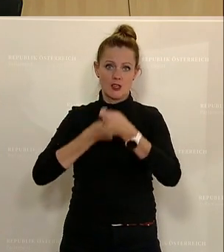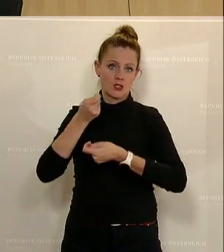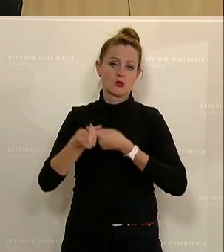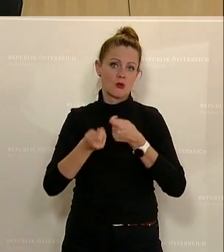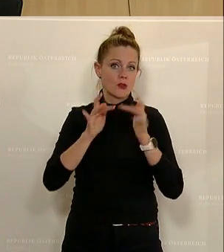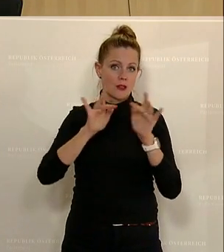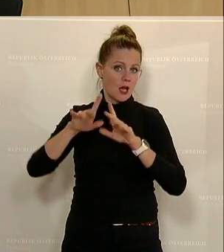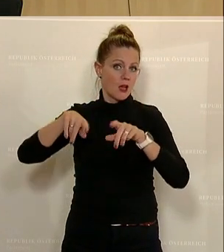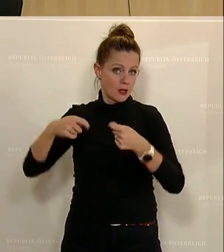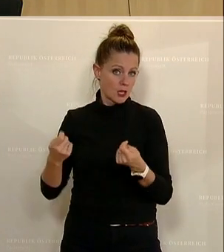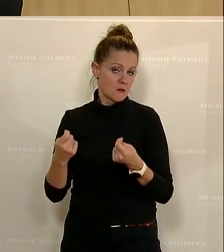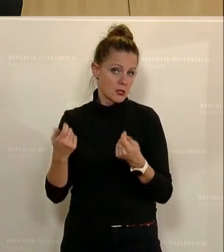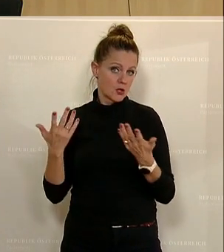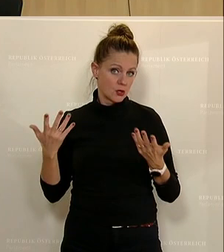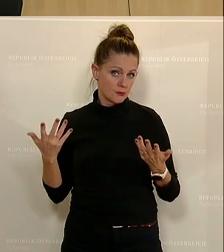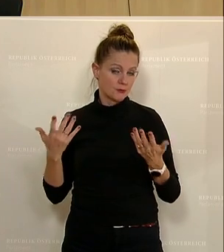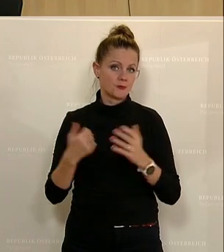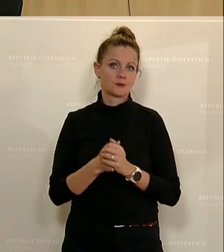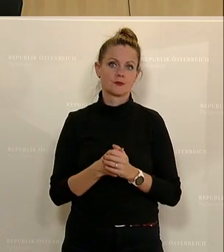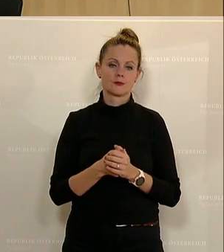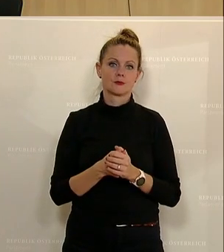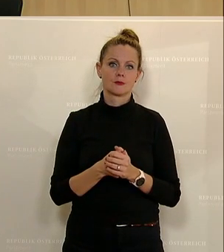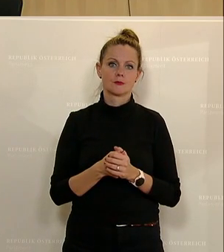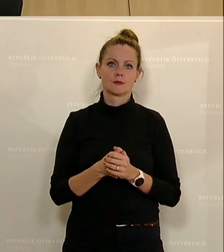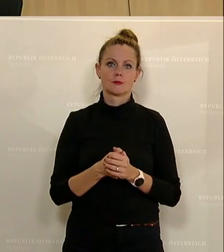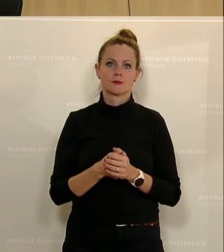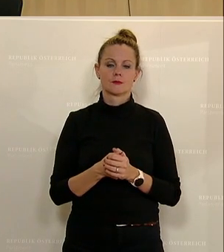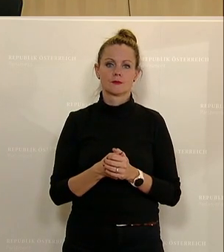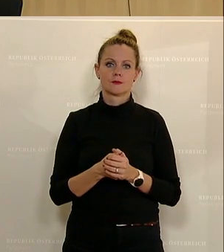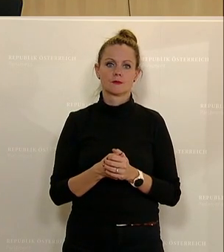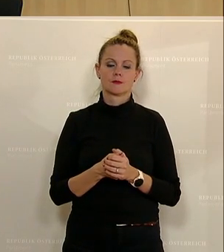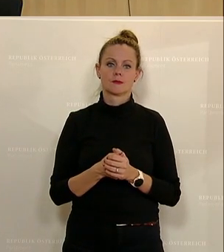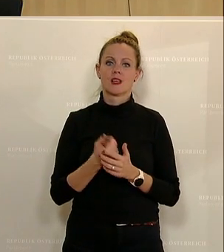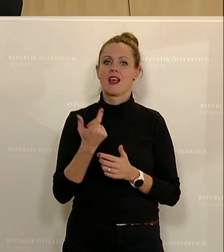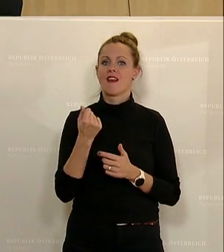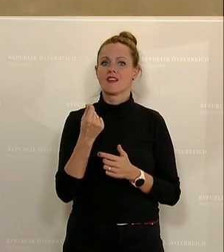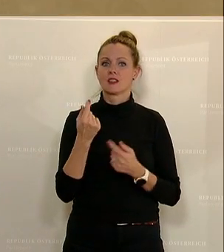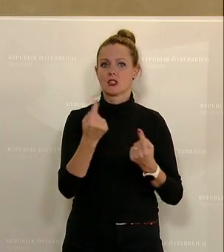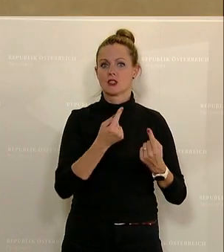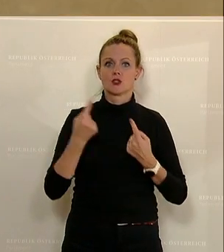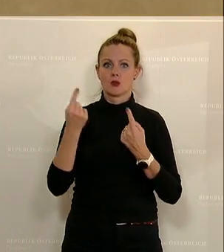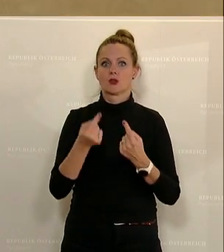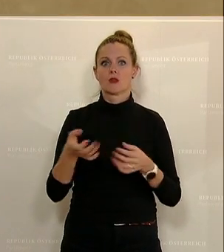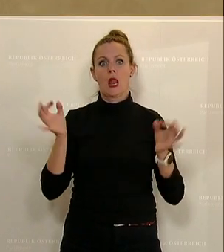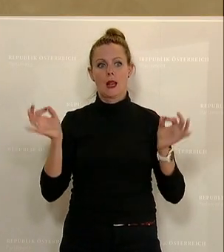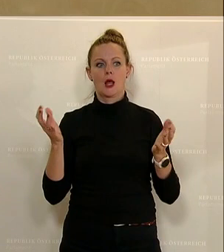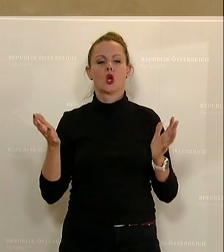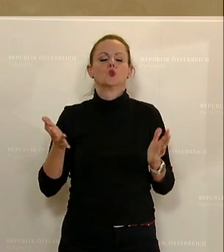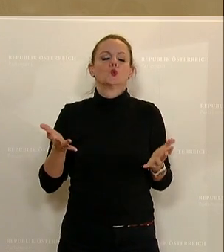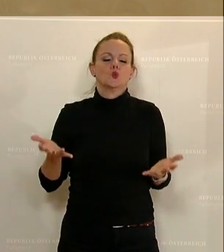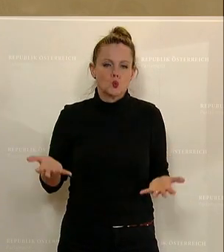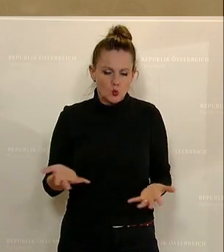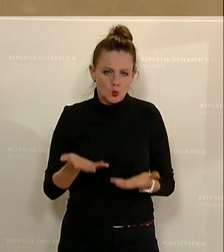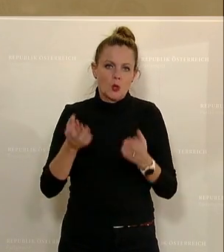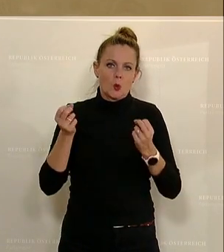also so groß akzentuiert in finanzieller Lage haben wir das nicht. Ich sehe